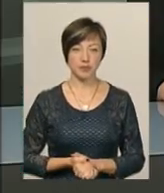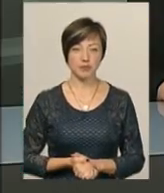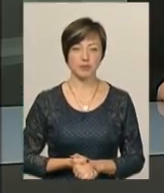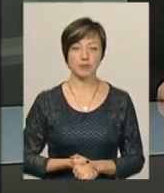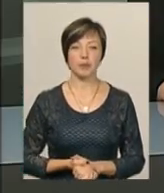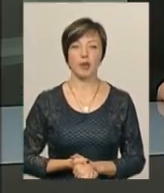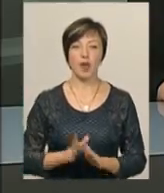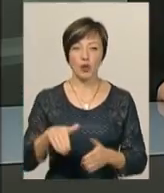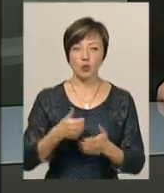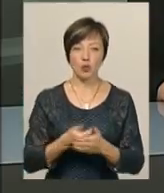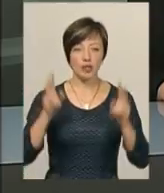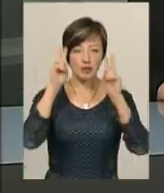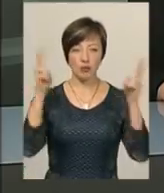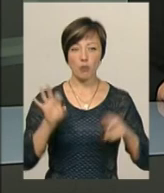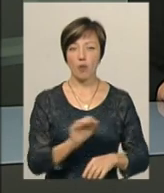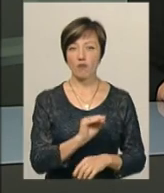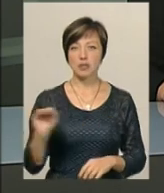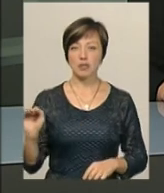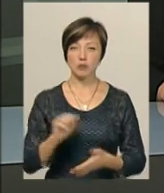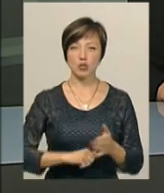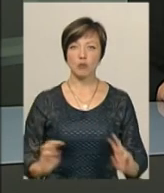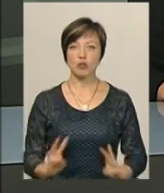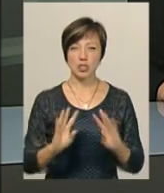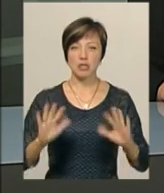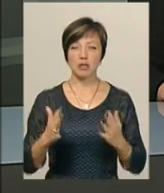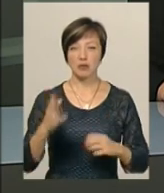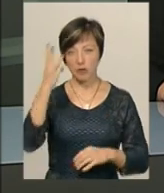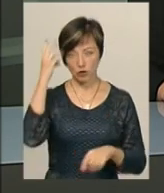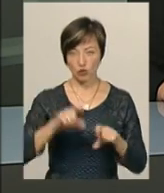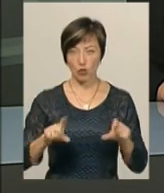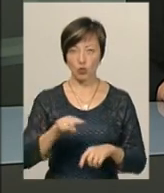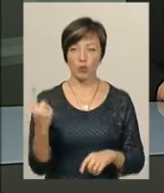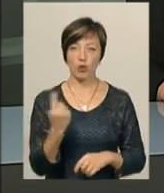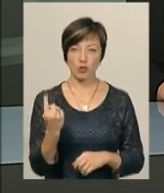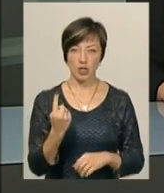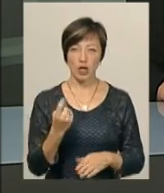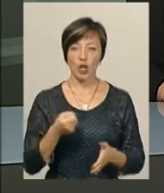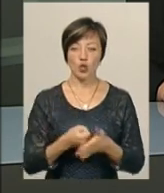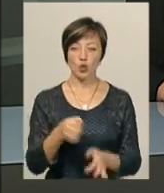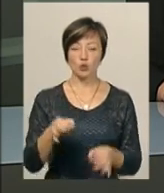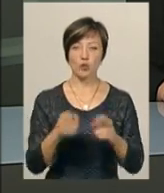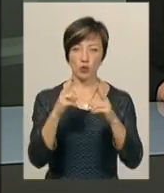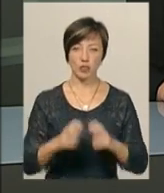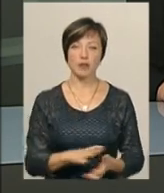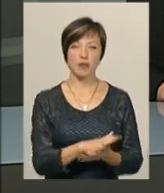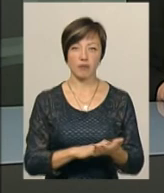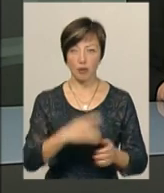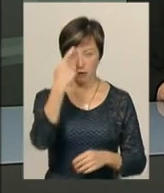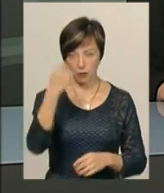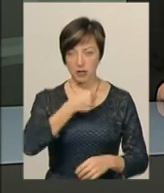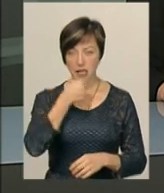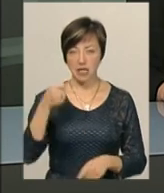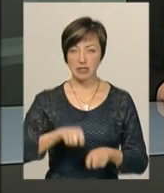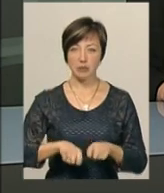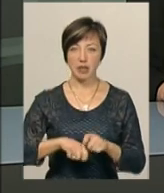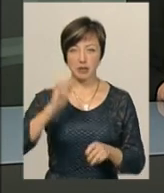Досі невідома офіційна причина пожежі, яка сталася у Хмельницькій школі номер один. Досудове розслідування триває, повідомила старший